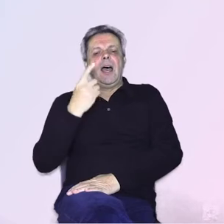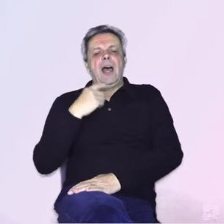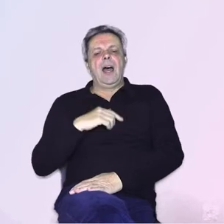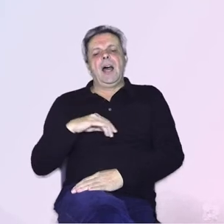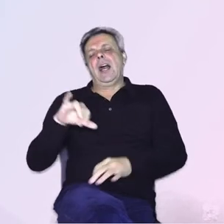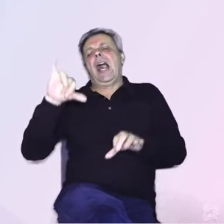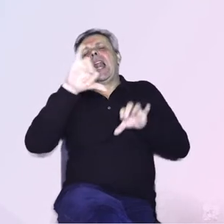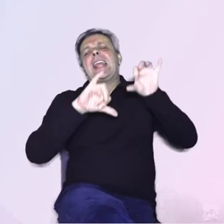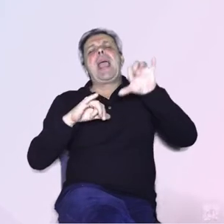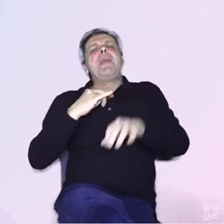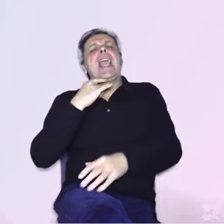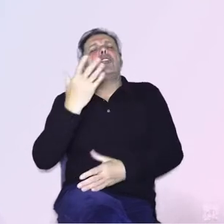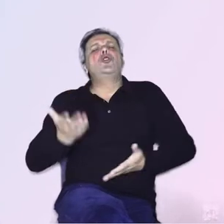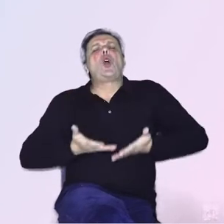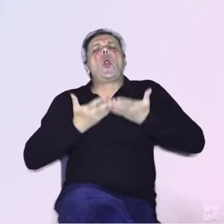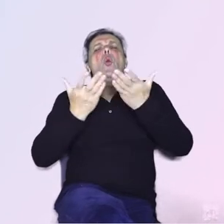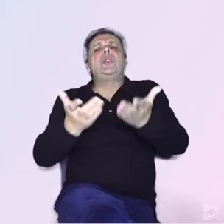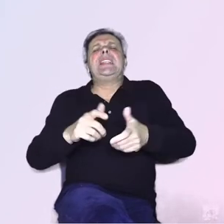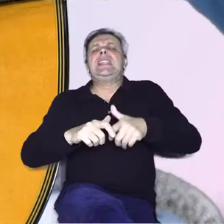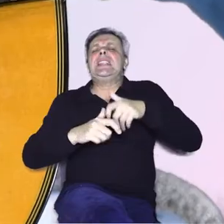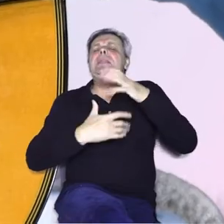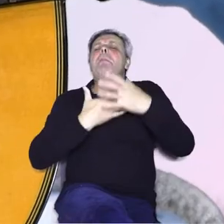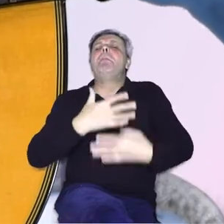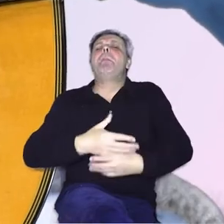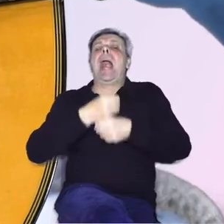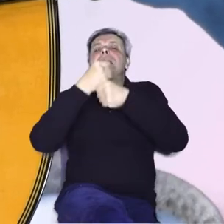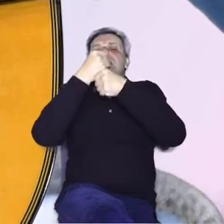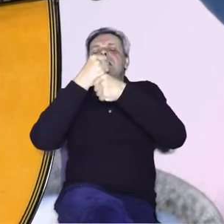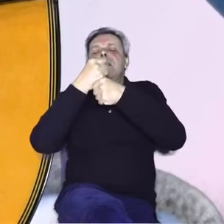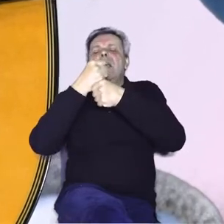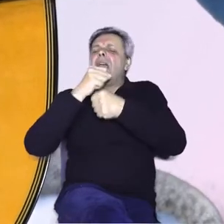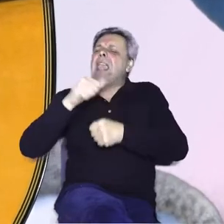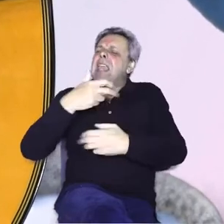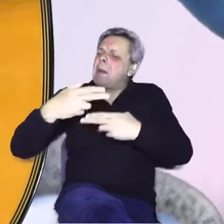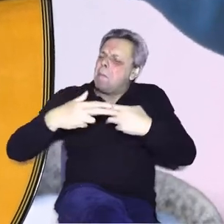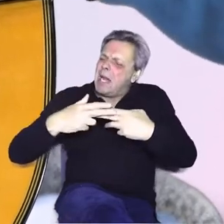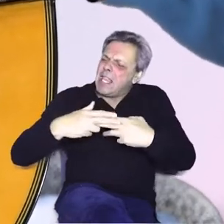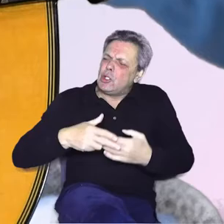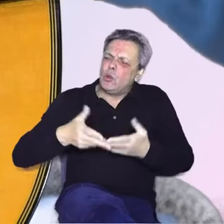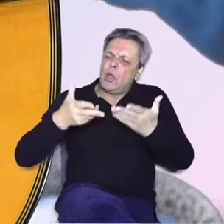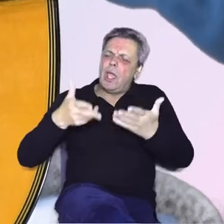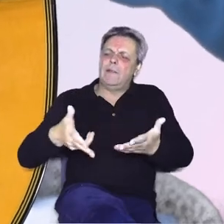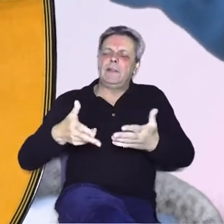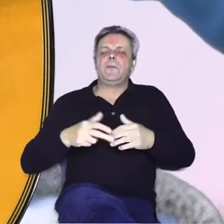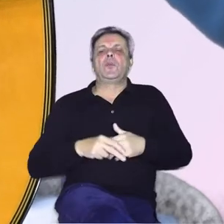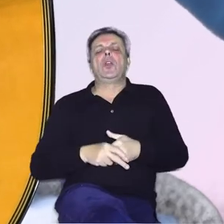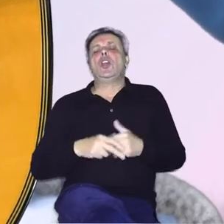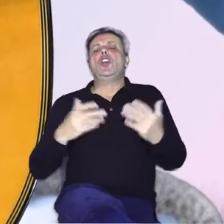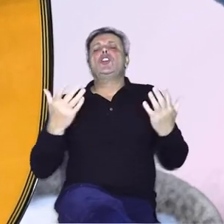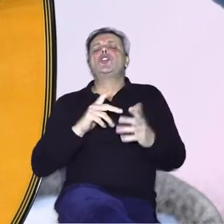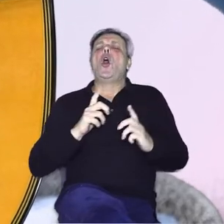alkemije kartu što nudi ti spas. Jer blizu je tunel